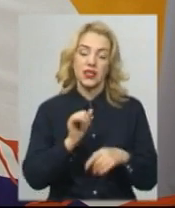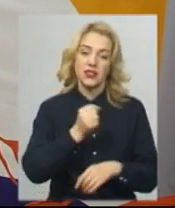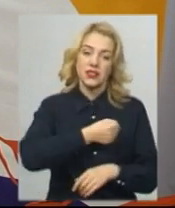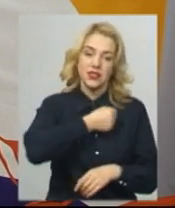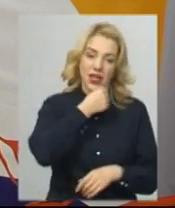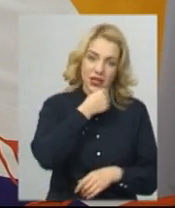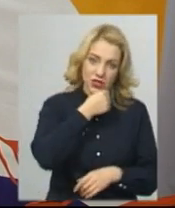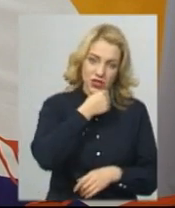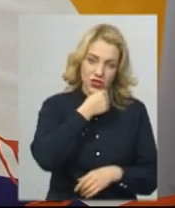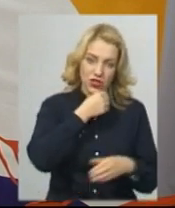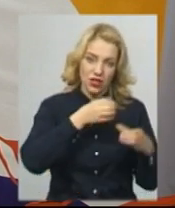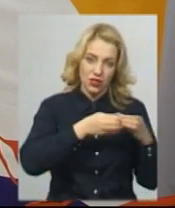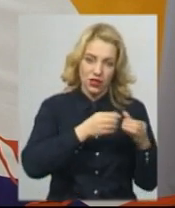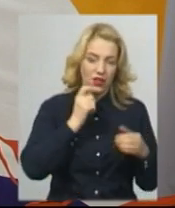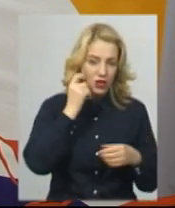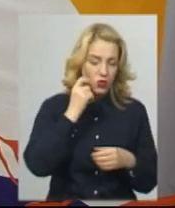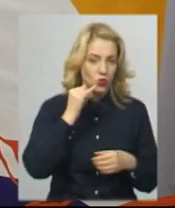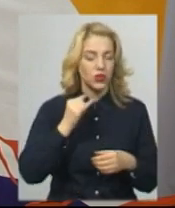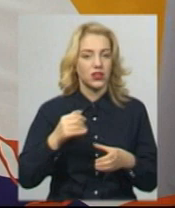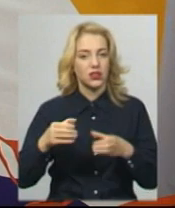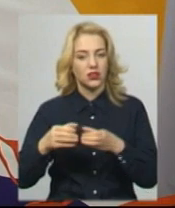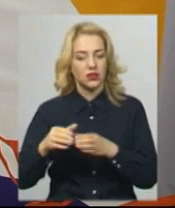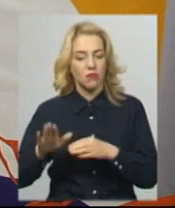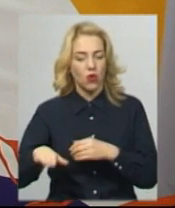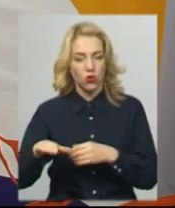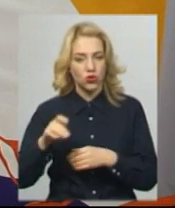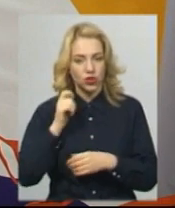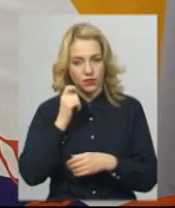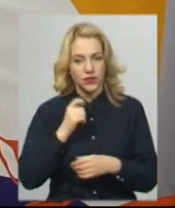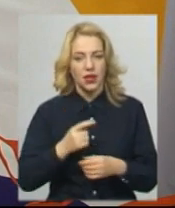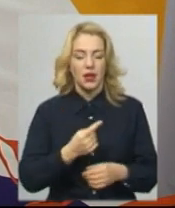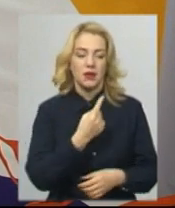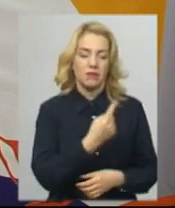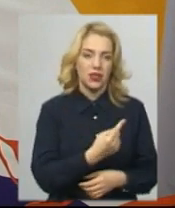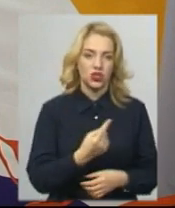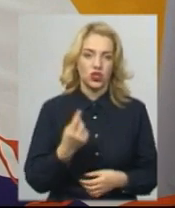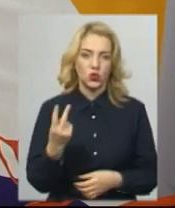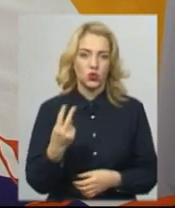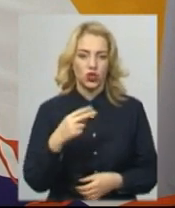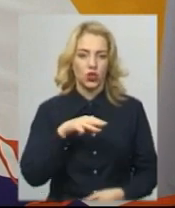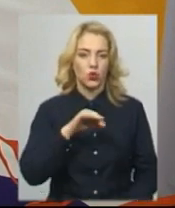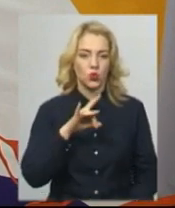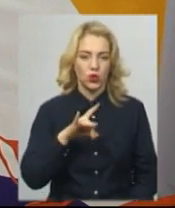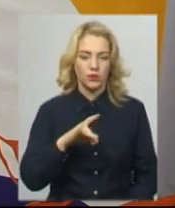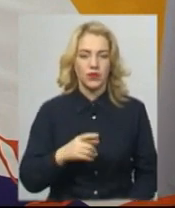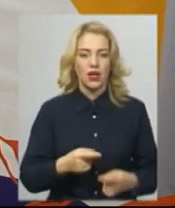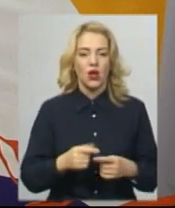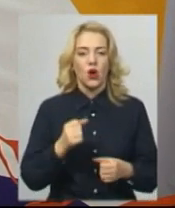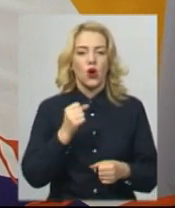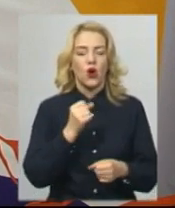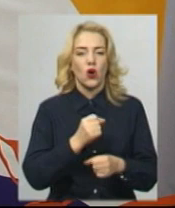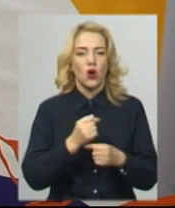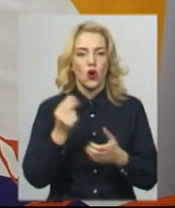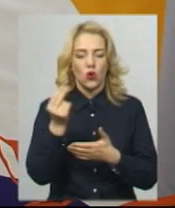вікової категорії, і молодшої, тобто і першого, і другого турів. Роботи лауреатів можна